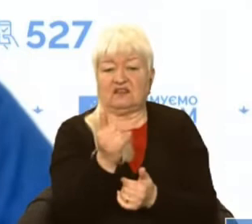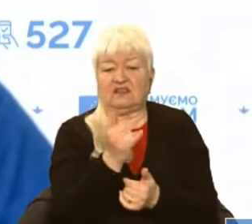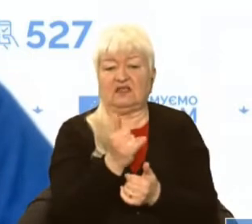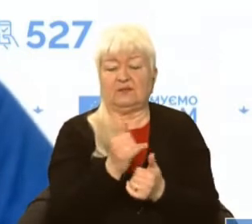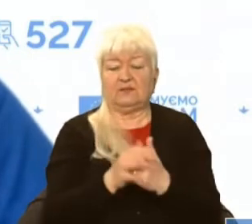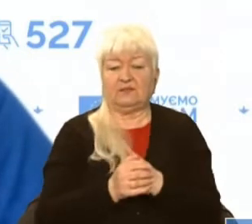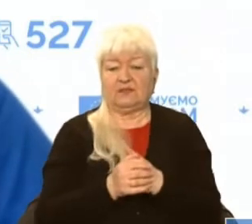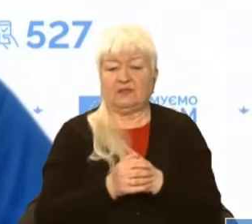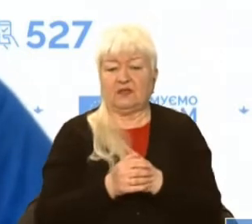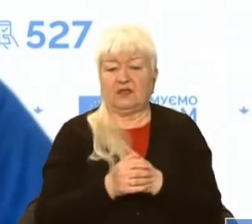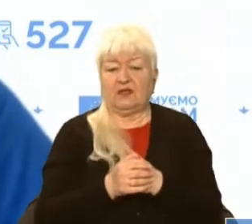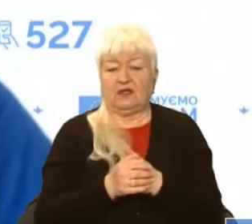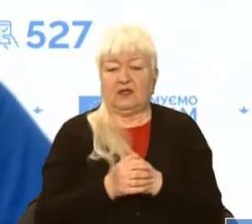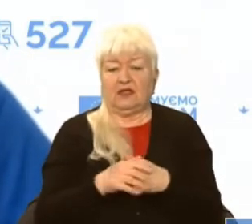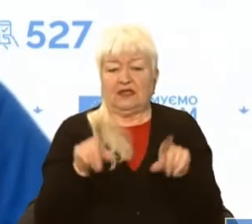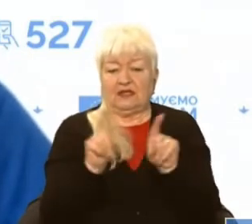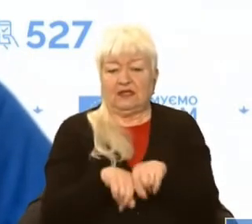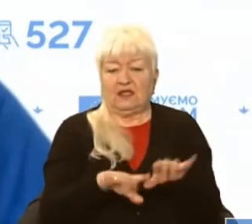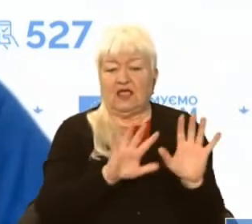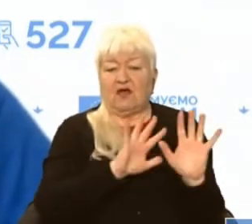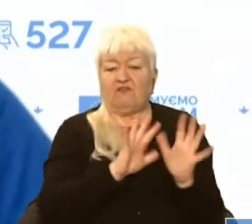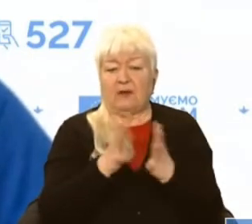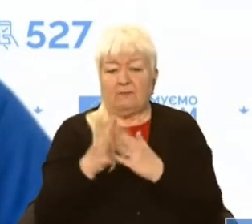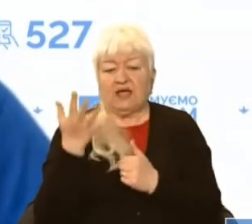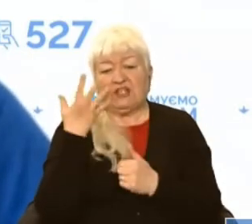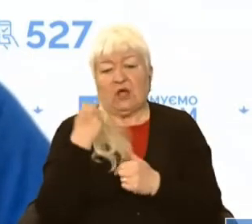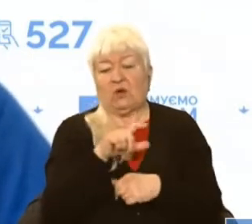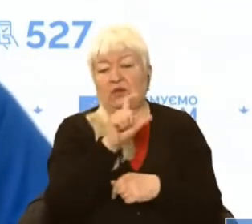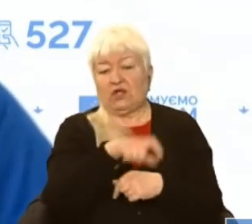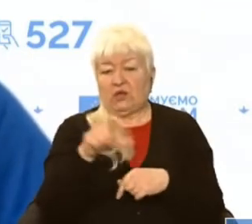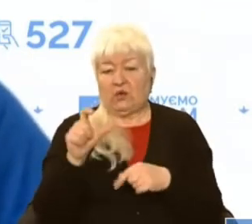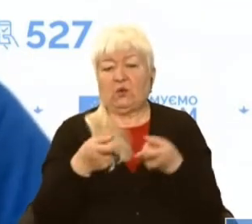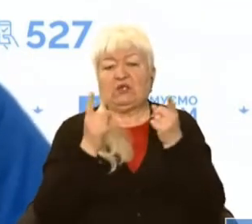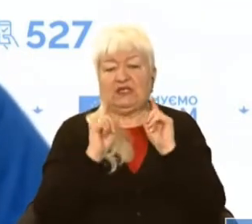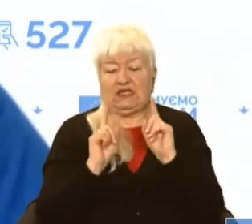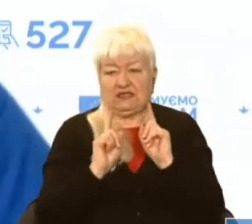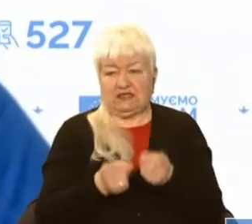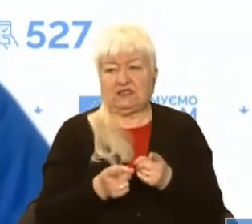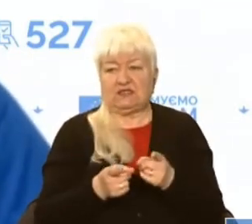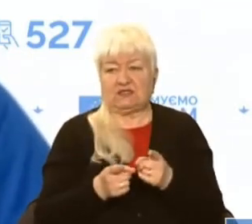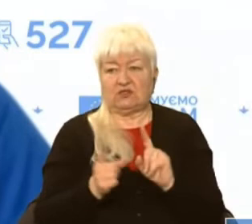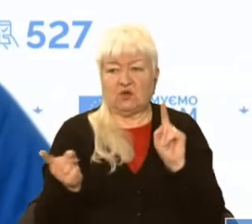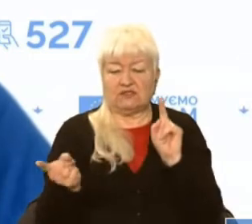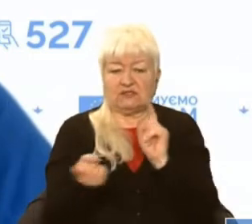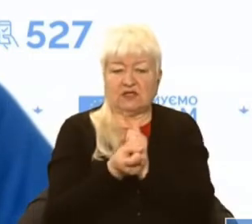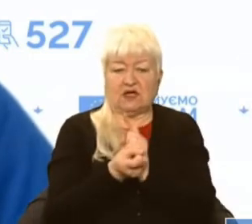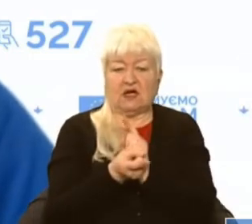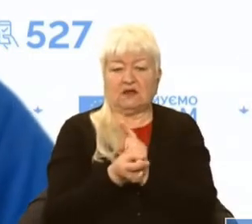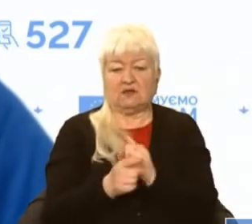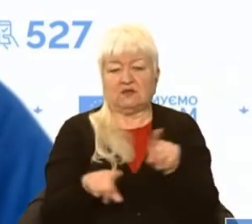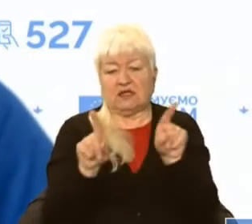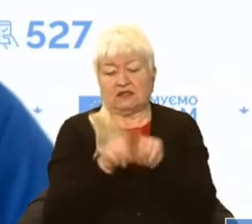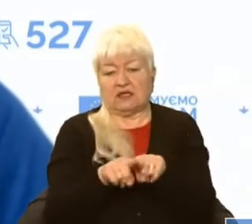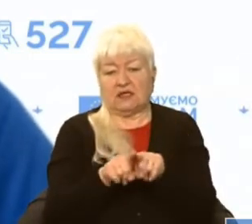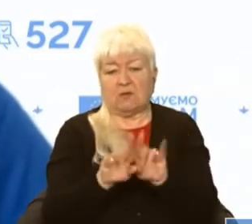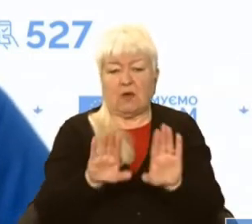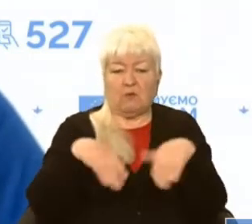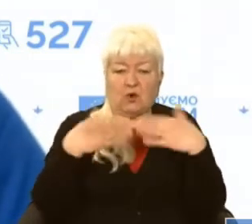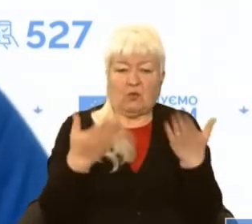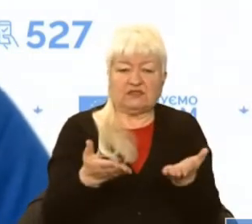надходять випадки, коли люди дійсно стикаються з такими